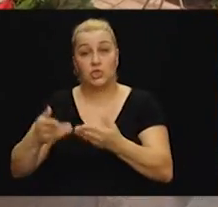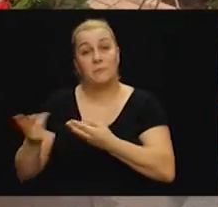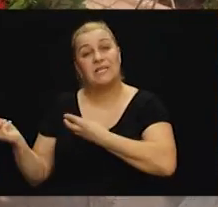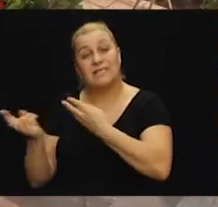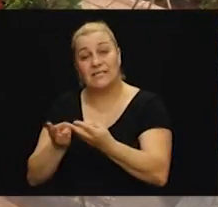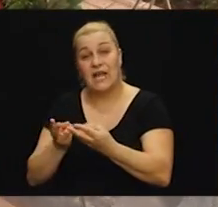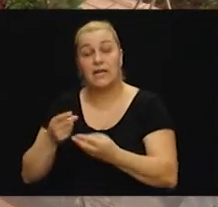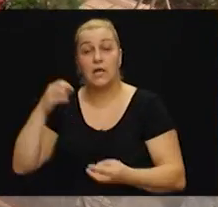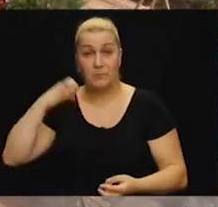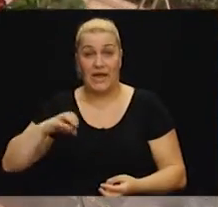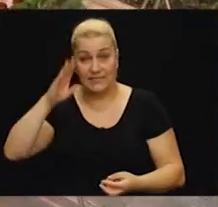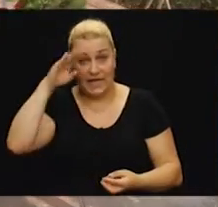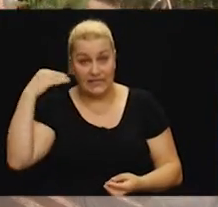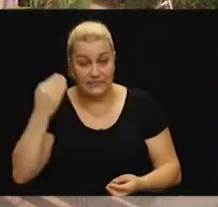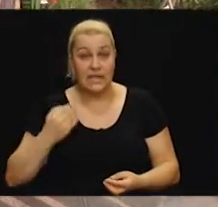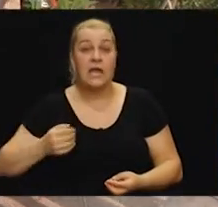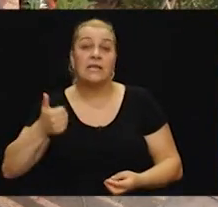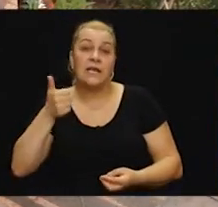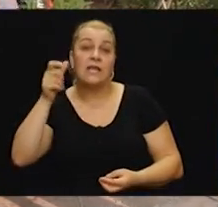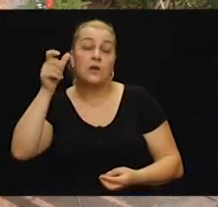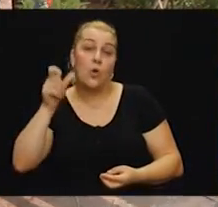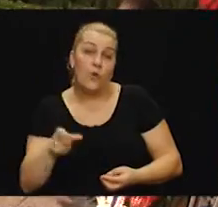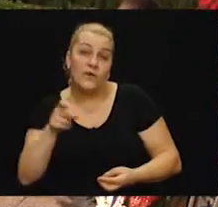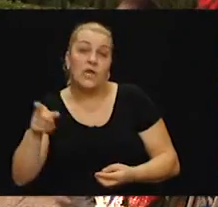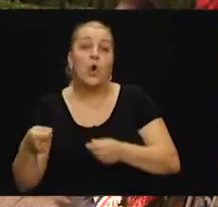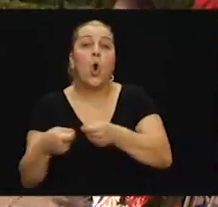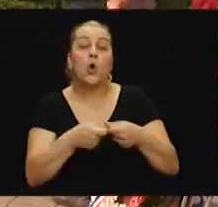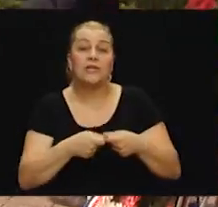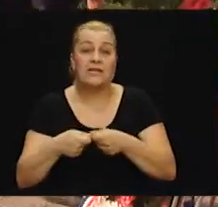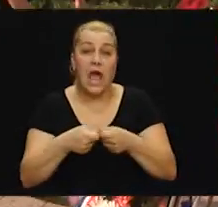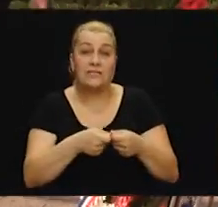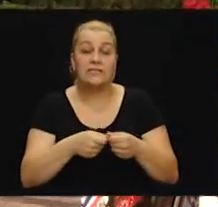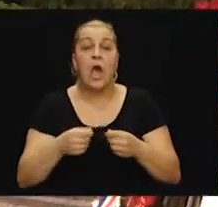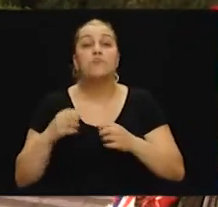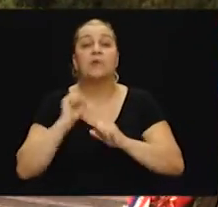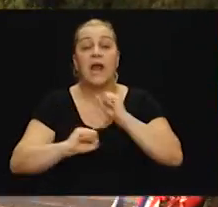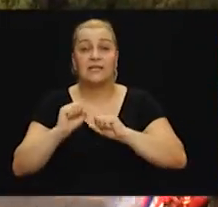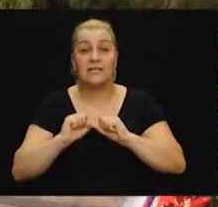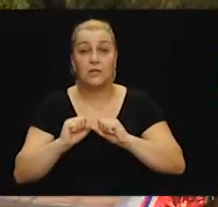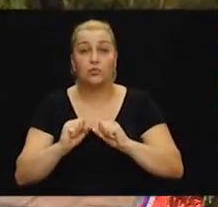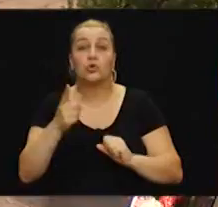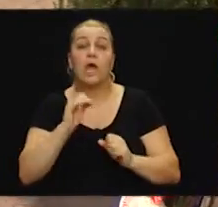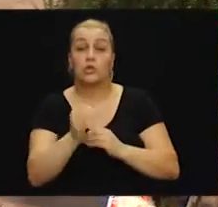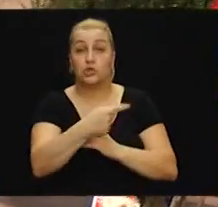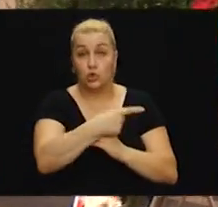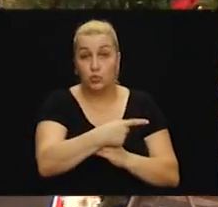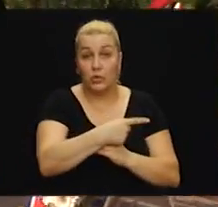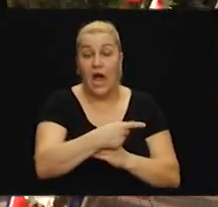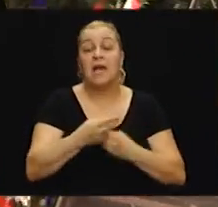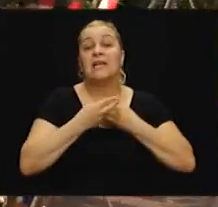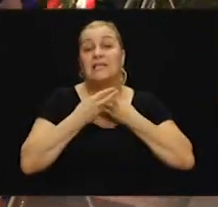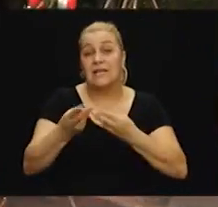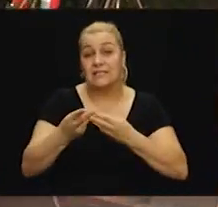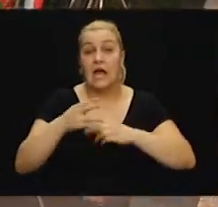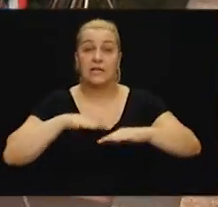Republike Hrvatske Miljenka Jelića i jednog od zapojenika akcija. Počas su odali koordinacija braniteljskih udruga sa Juga domovine izlasadnih ministra branitelja